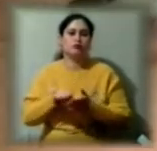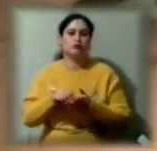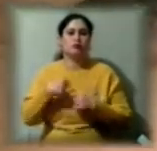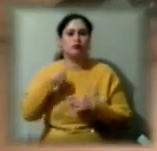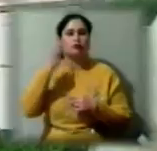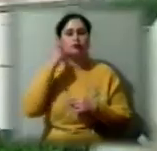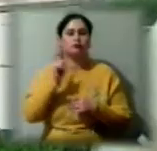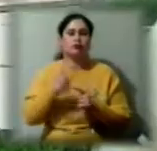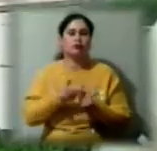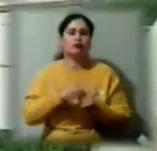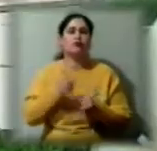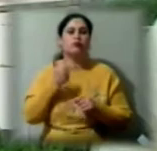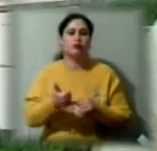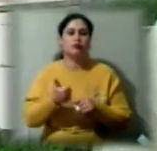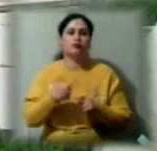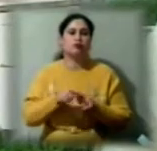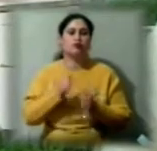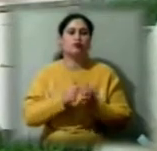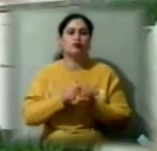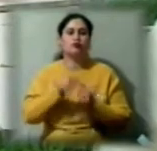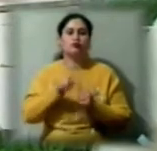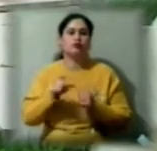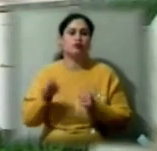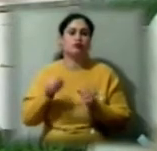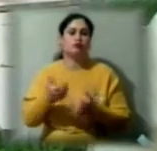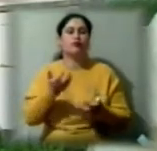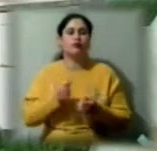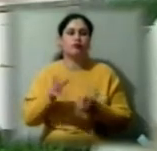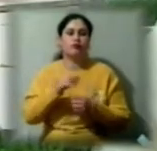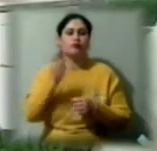добре те, що кожен учасник в нас отримує всі оцінки журі.